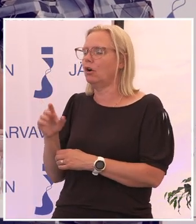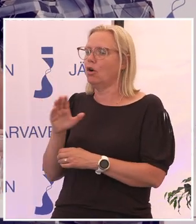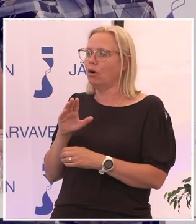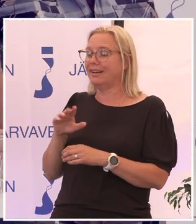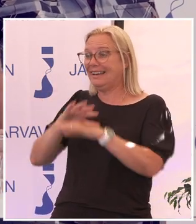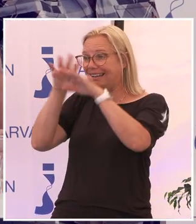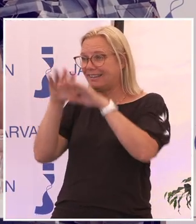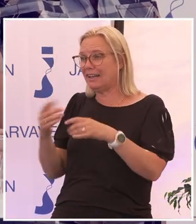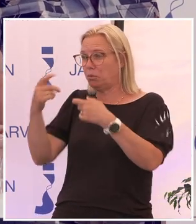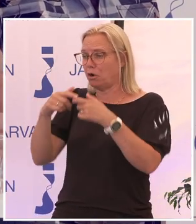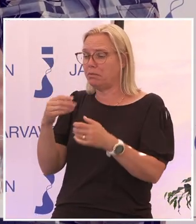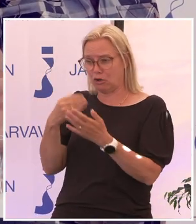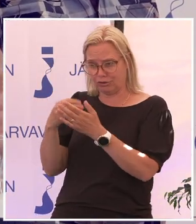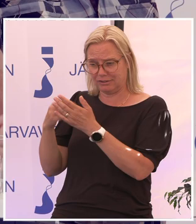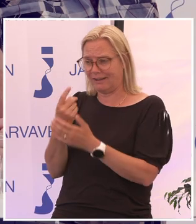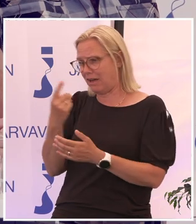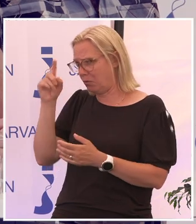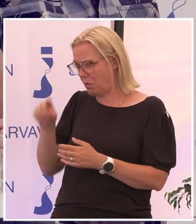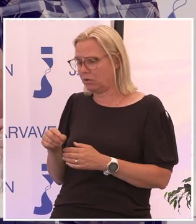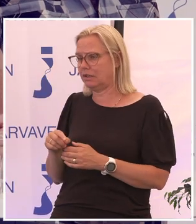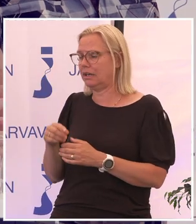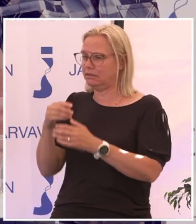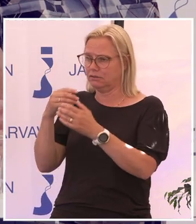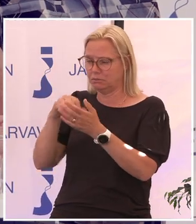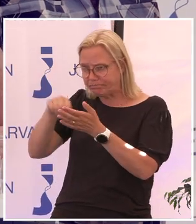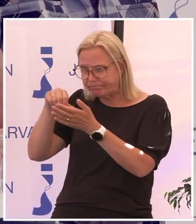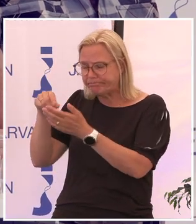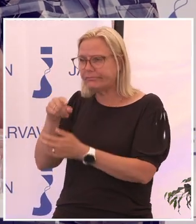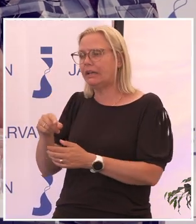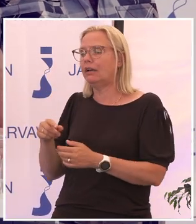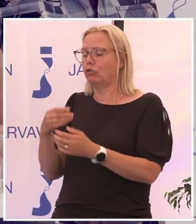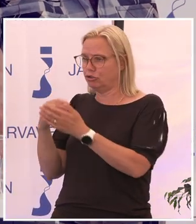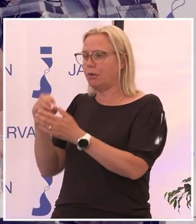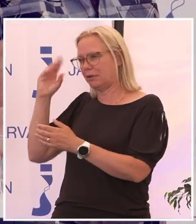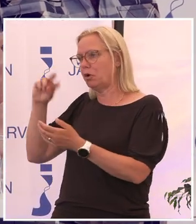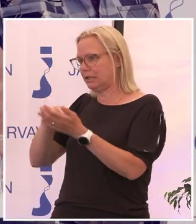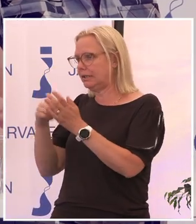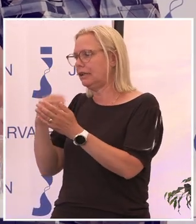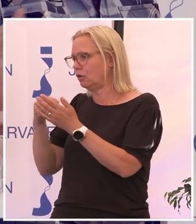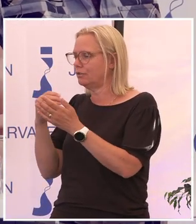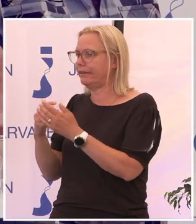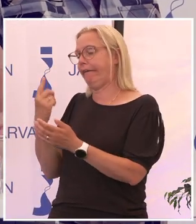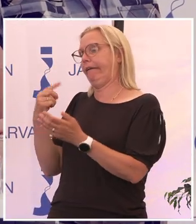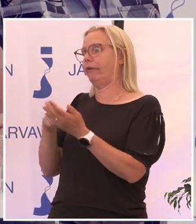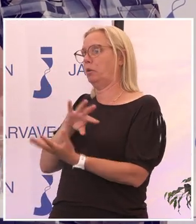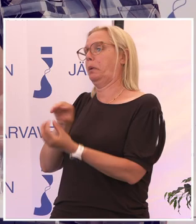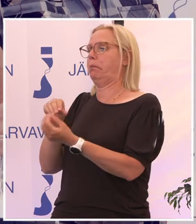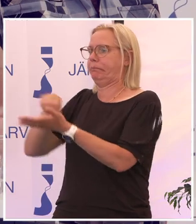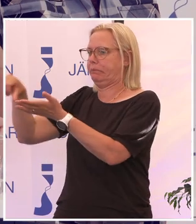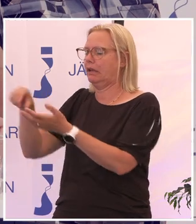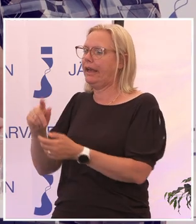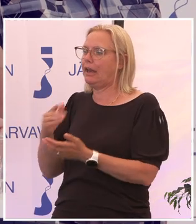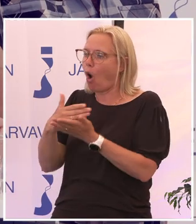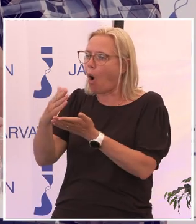Internetuppkoppling kostar varje månad att köpa. Smart teknik kostar en engångssumma eller på